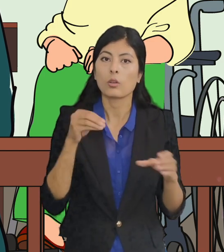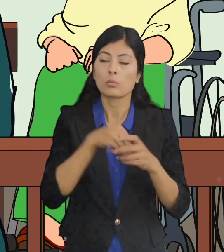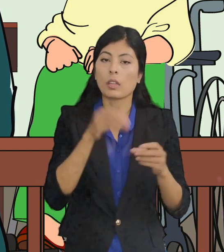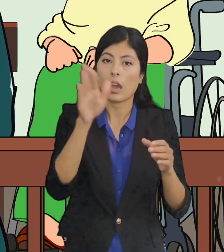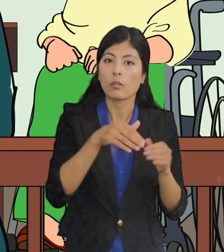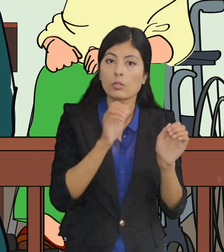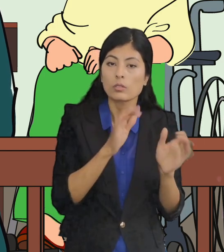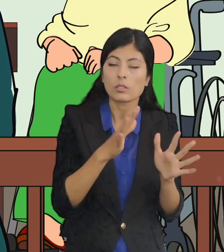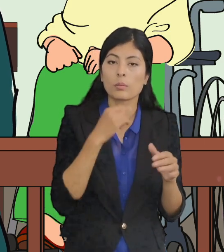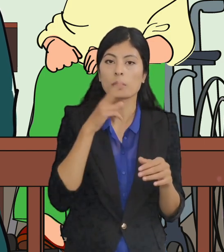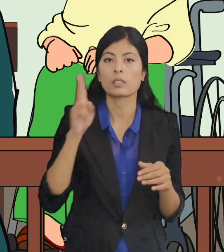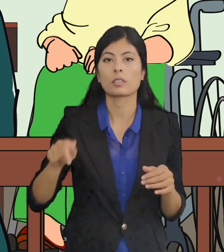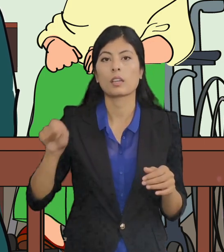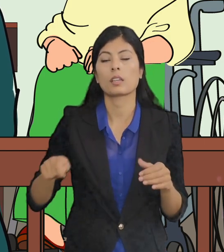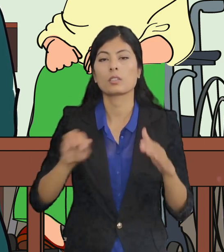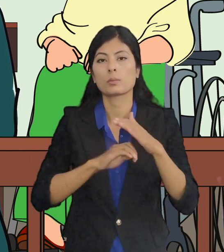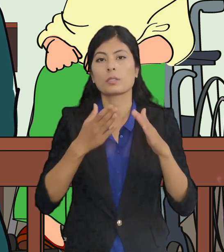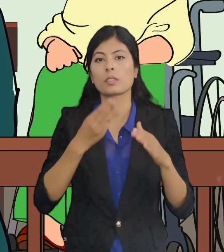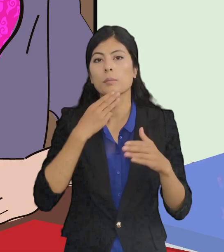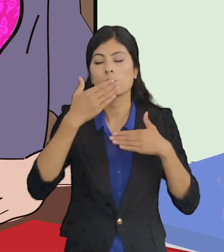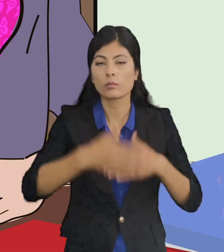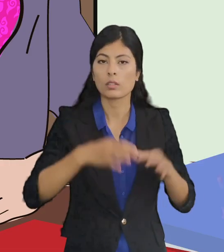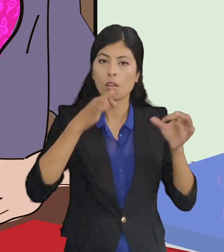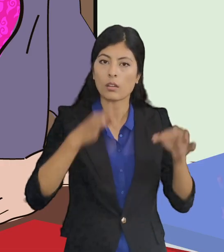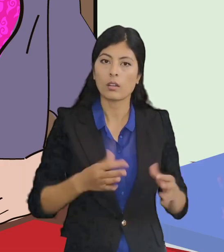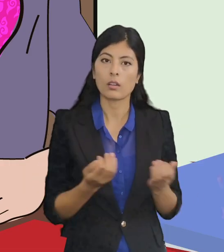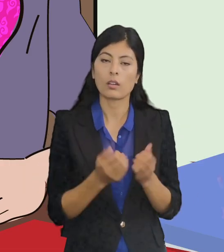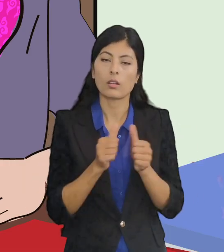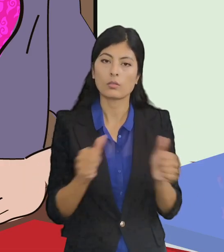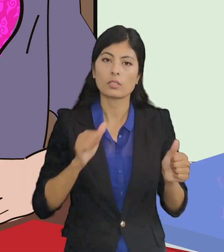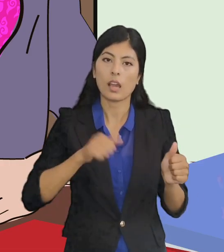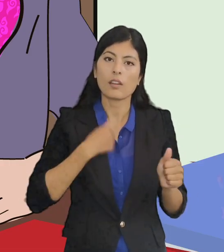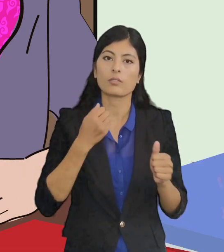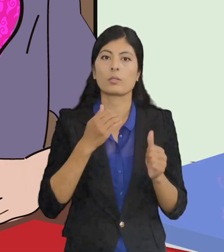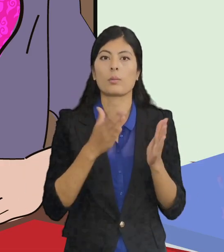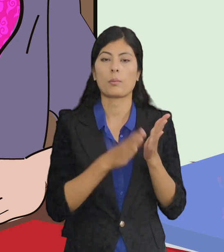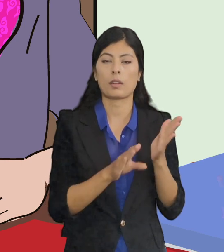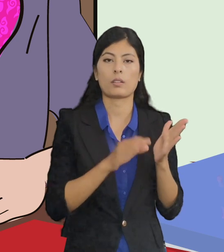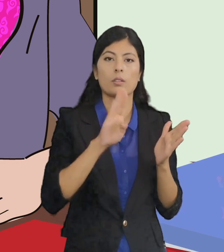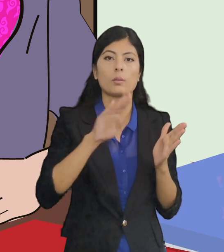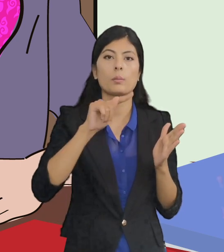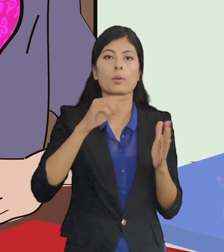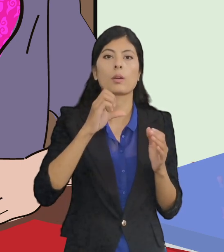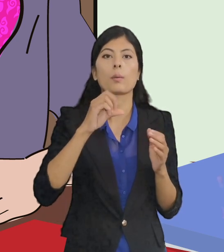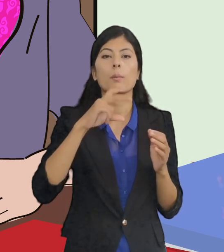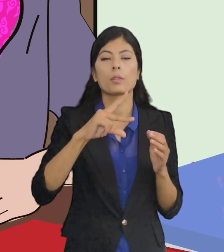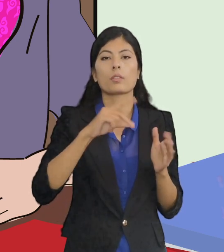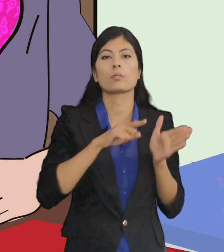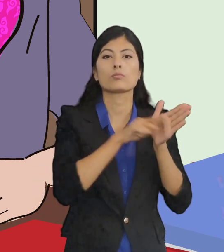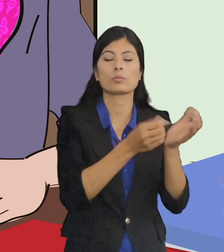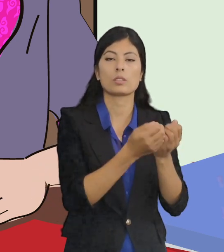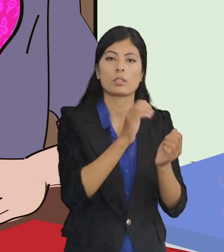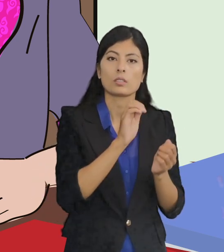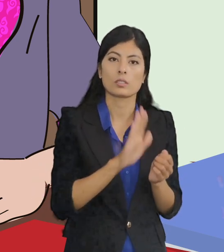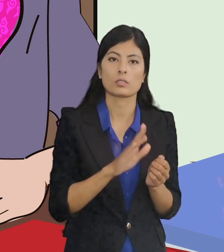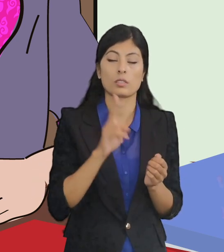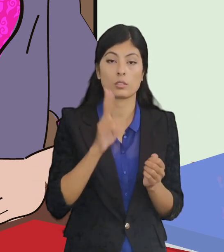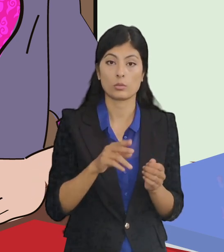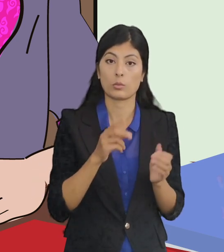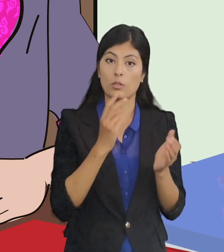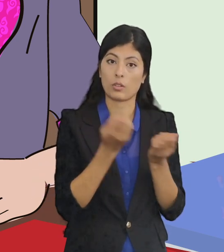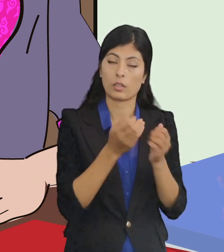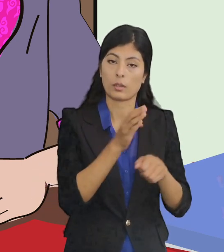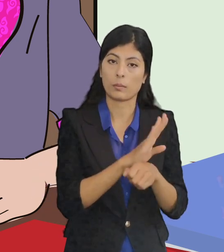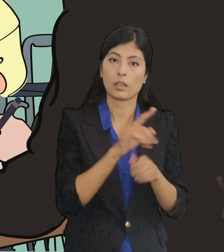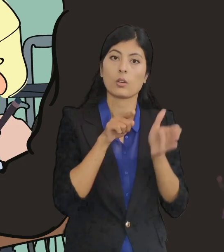वा उपस्थित न करायल गेल गवाही के न्याइक समिती म्याद राके न्याइक समिती अपने तरब से बोलाके बगपत्र करा सकाया